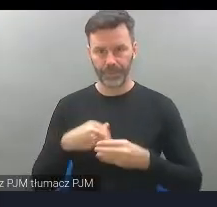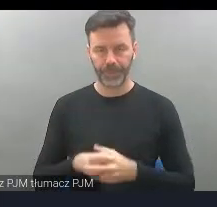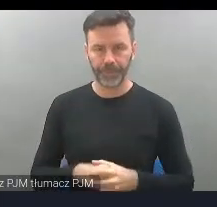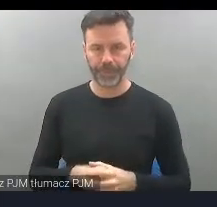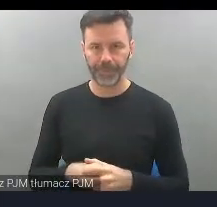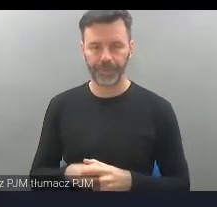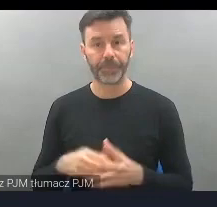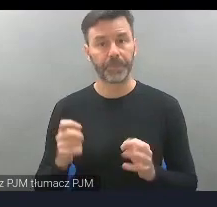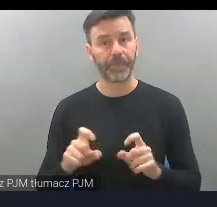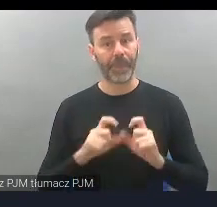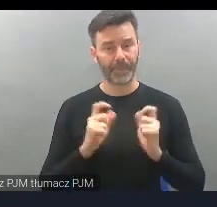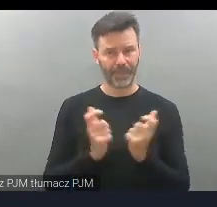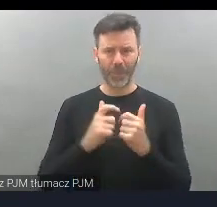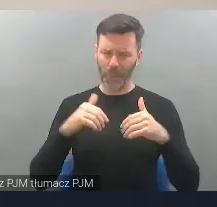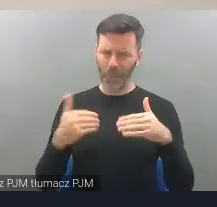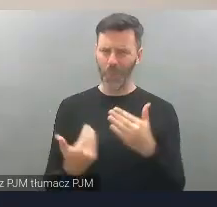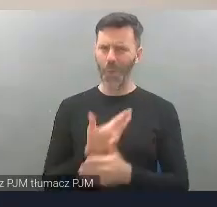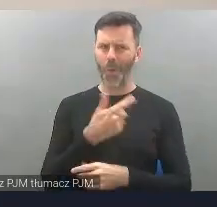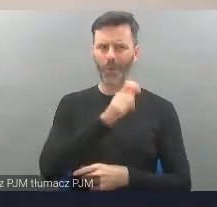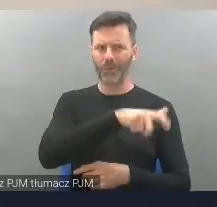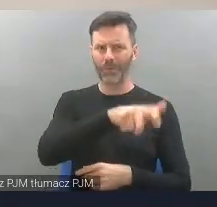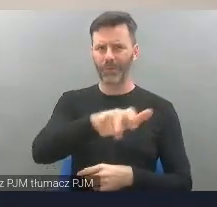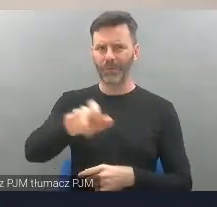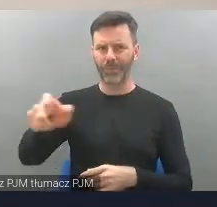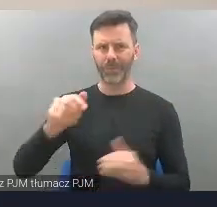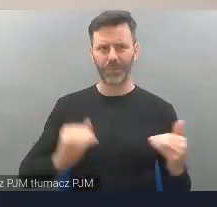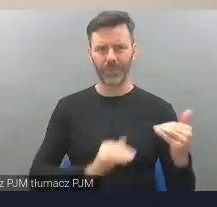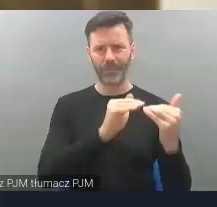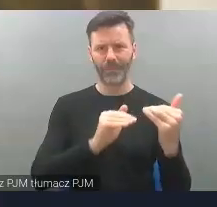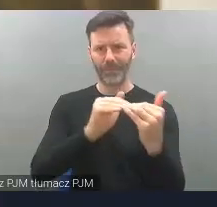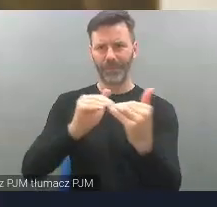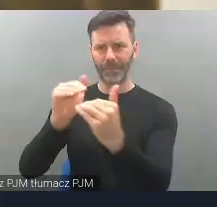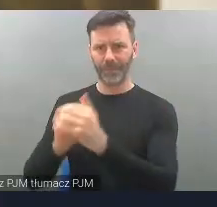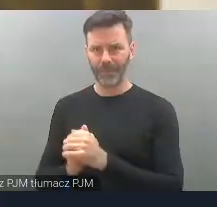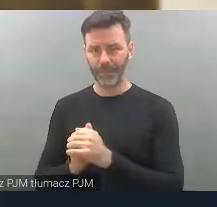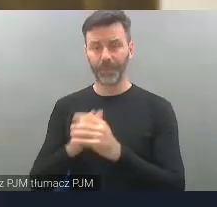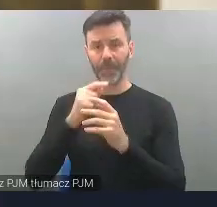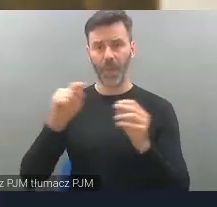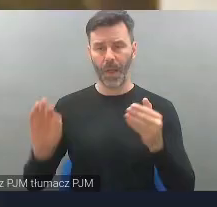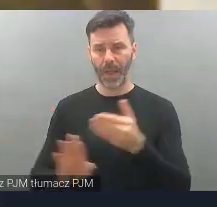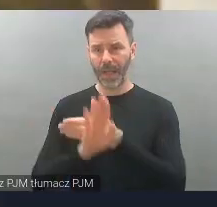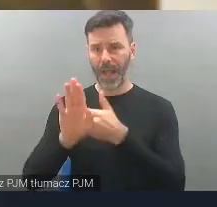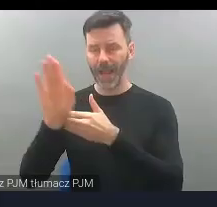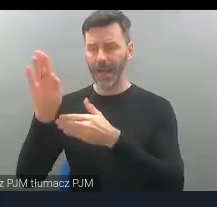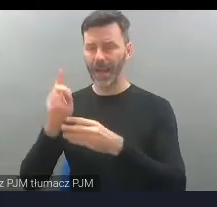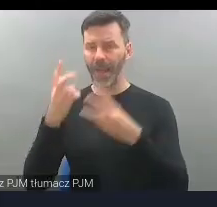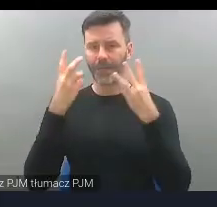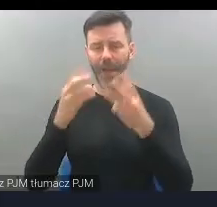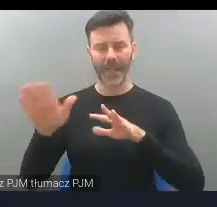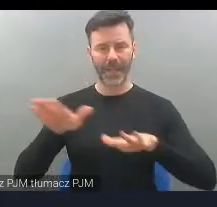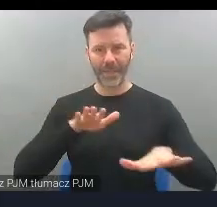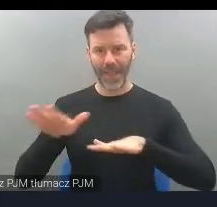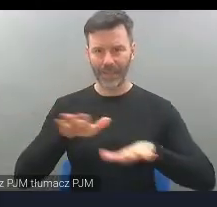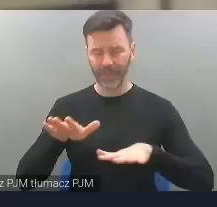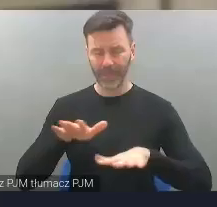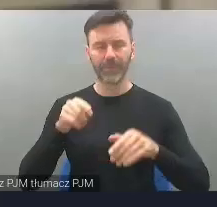Galeria stała się ważnym miejscem dla sztuki na mapie miasta. Jest to miejsce otwarte na wszelkie kultury i poglądy. Gośćmi